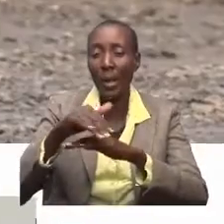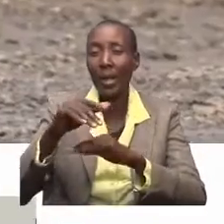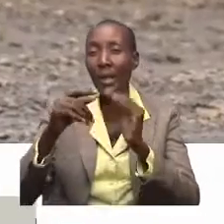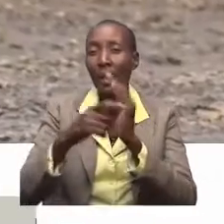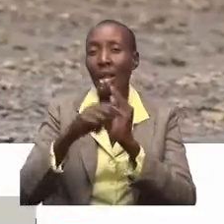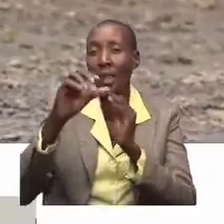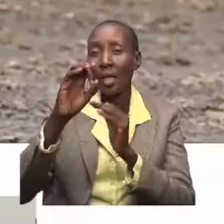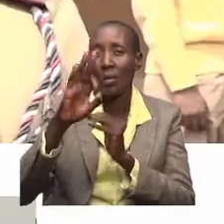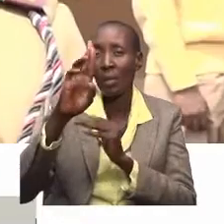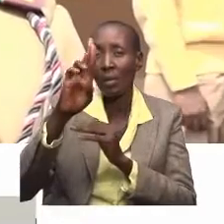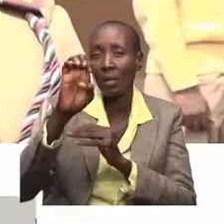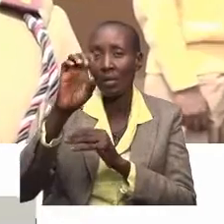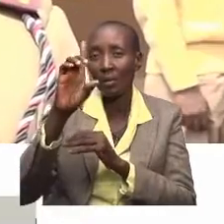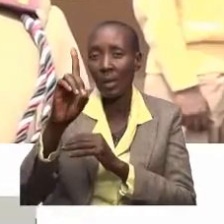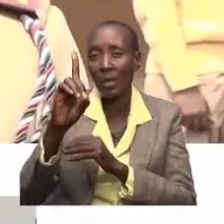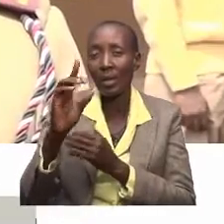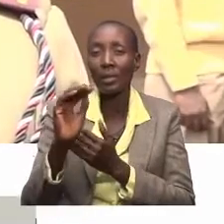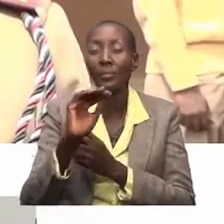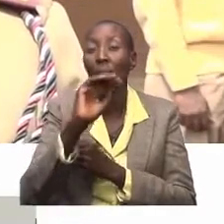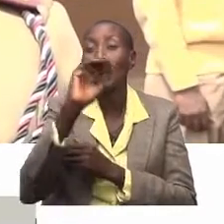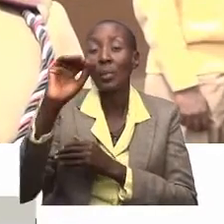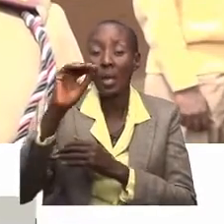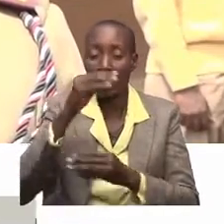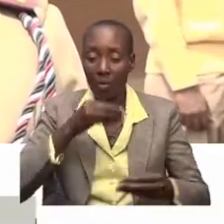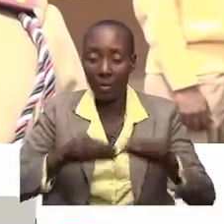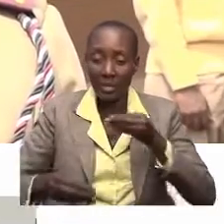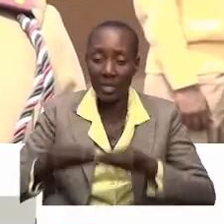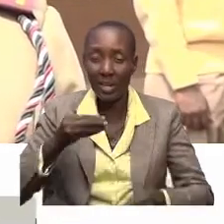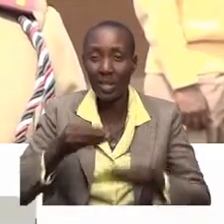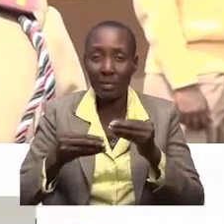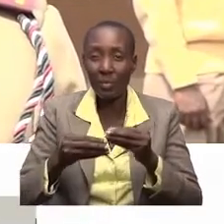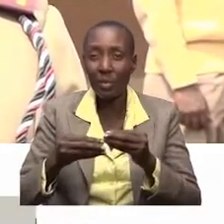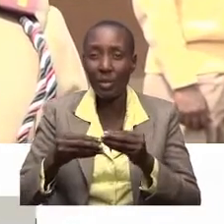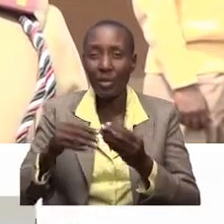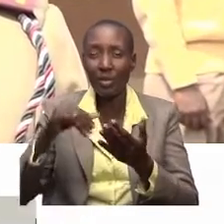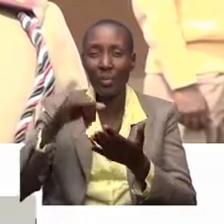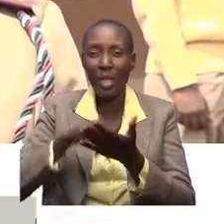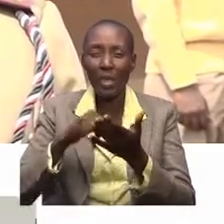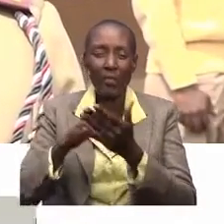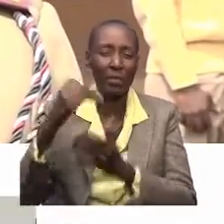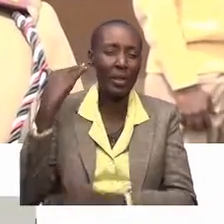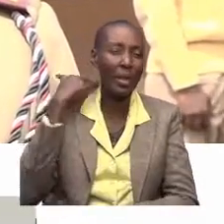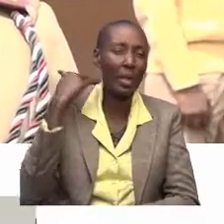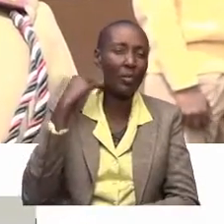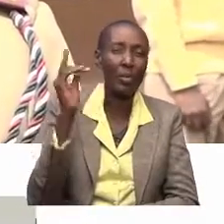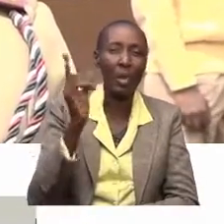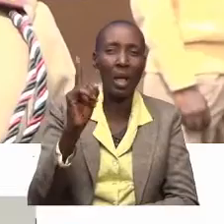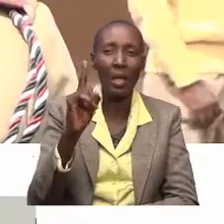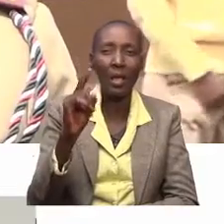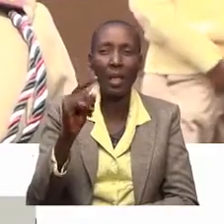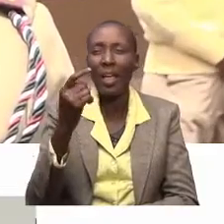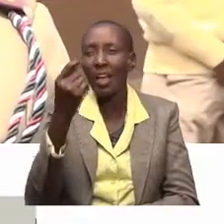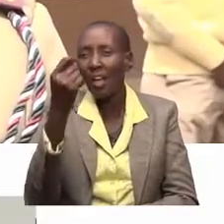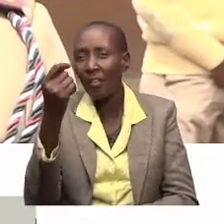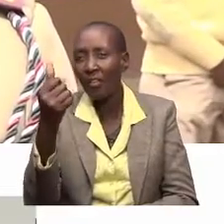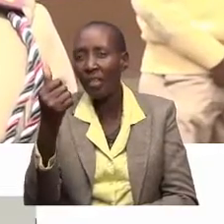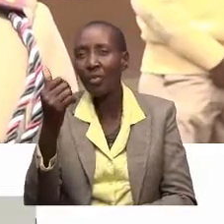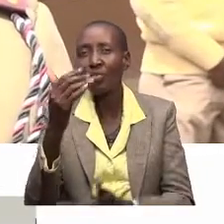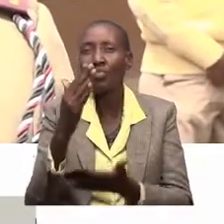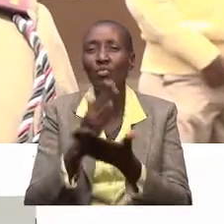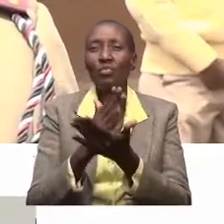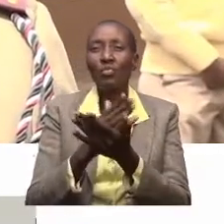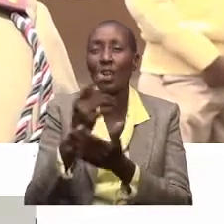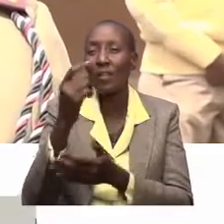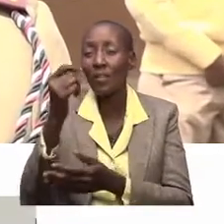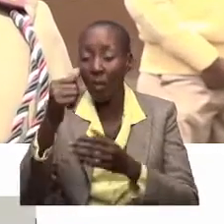Ndunga. Neomba wale maavu, wasijiusishe na walifu. Tumeona wachache, wachache ambao wako